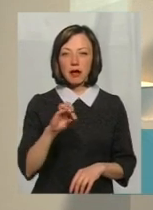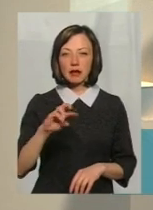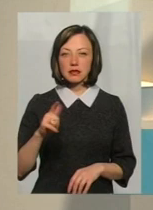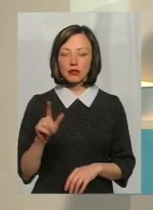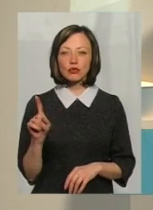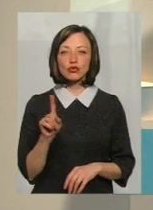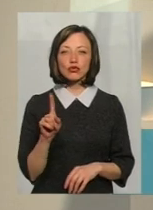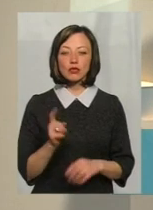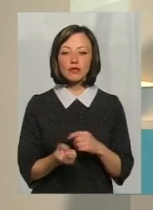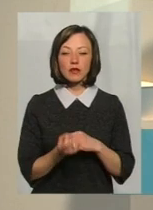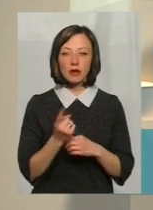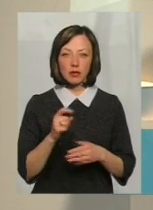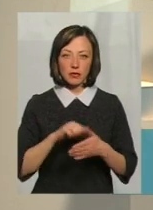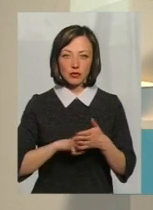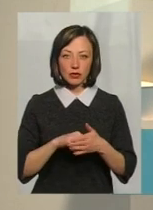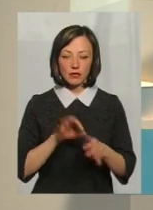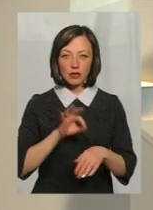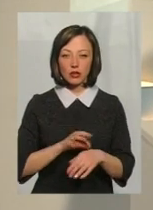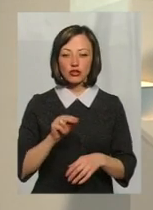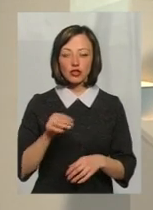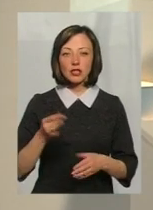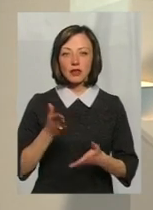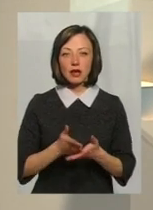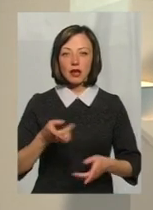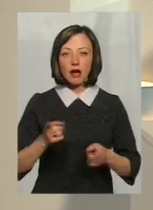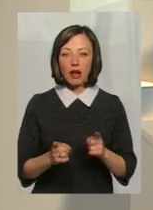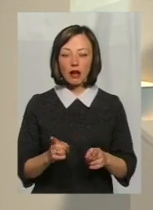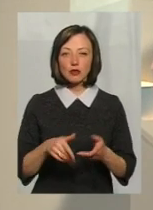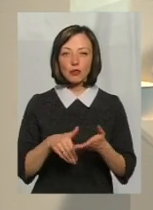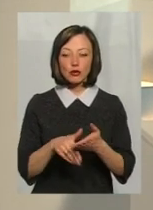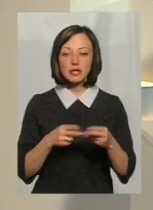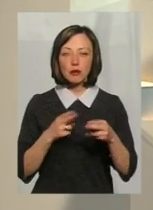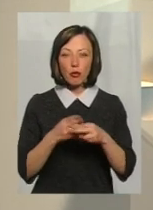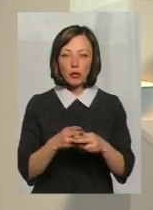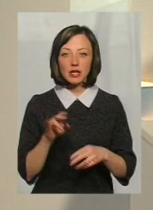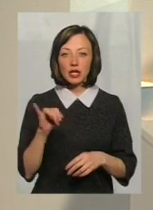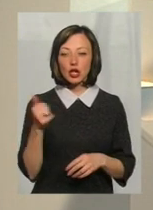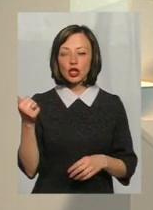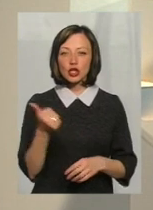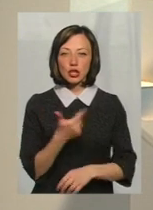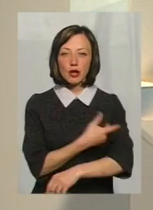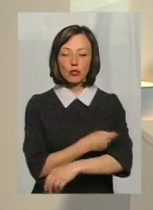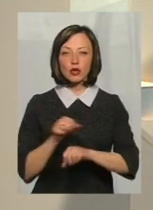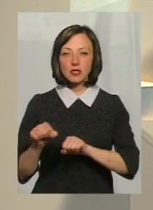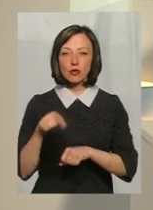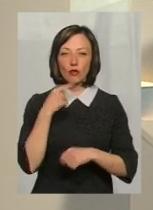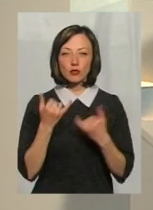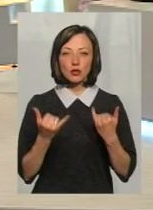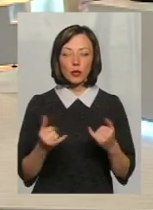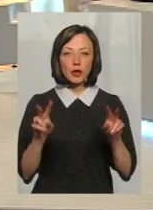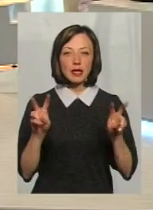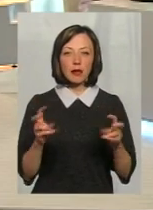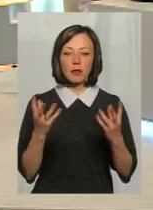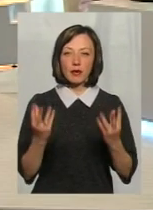що провокує недугу і чи є реальні способи їй запобігти, а також про тиждень імунізації. Говоримо сьогодні у